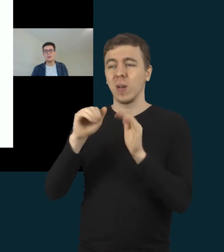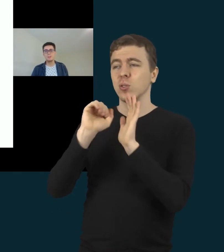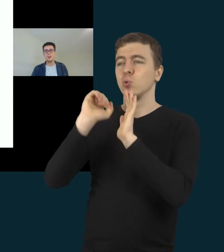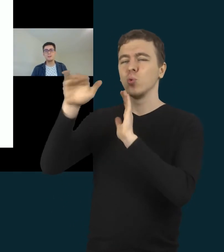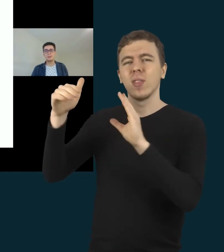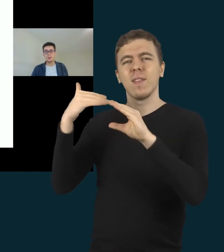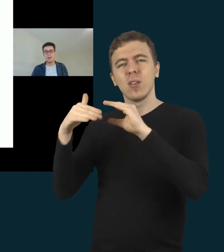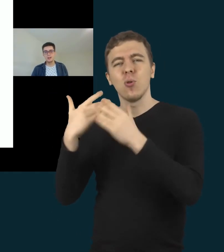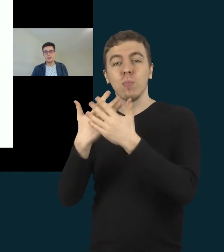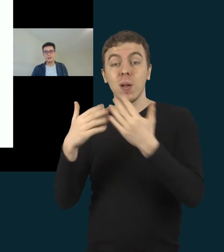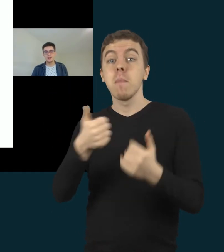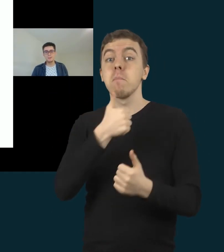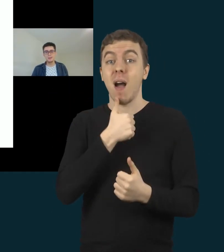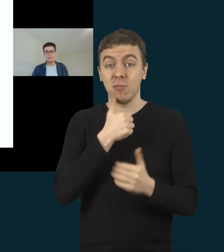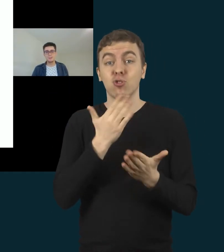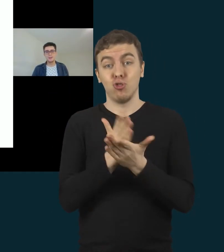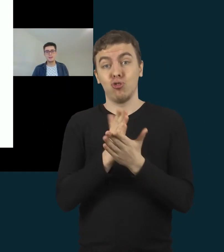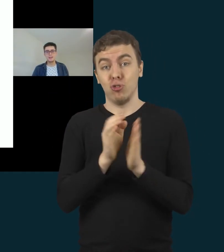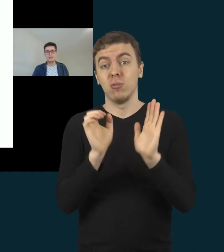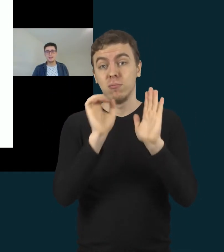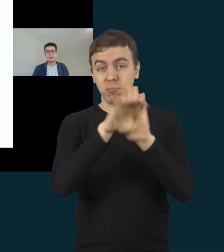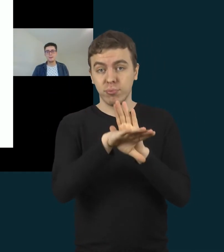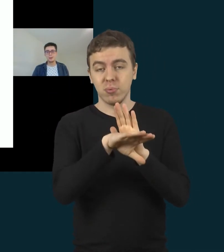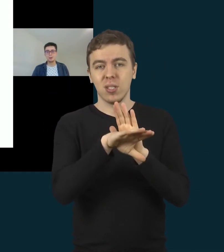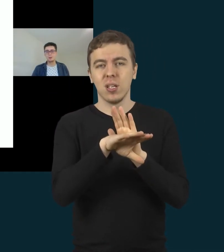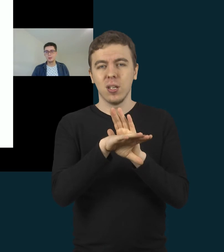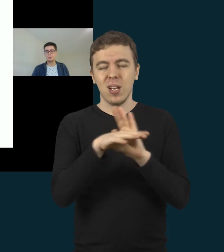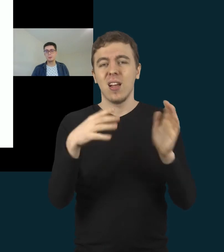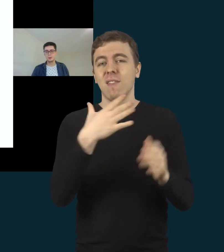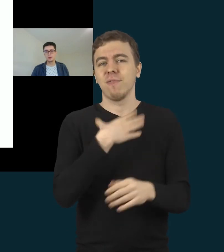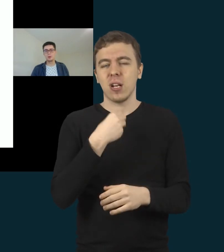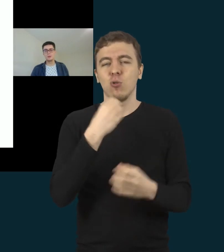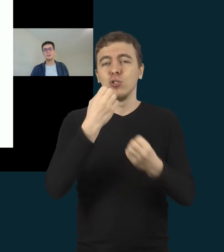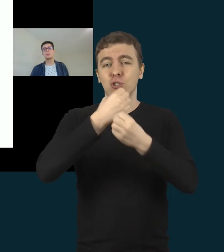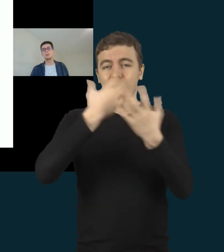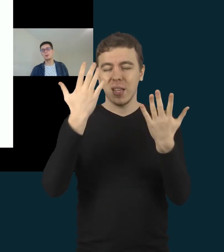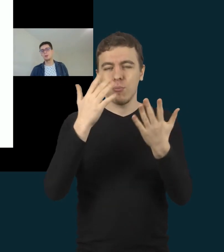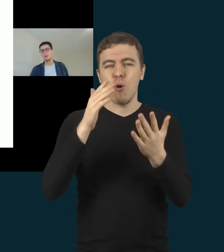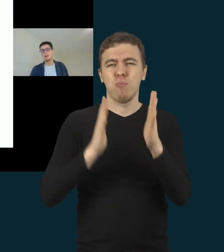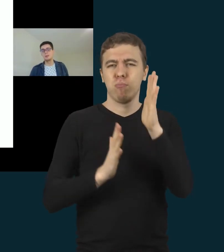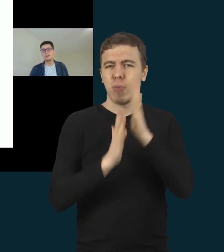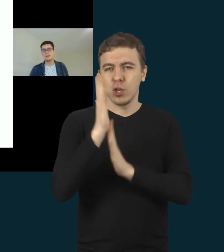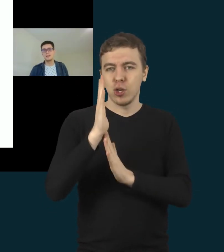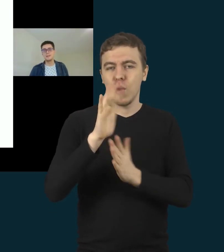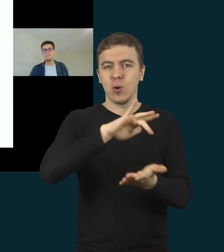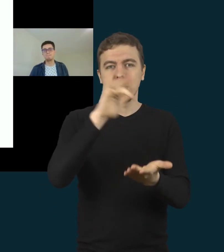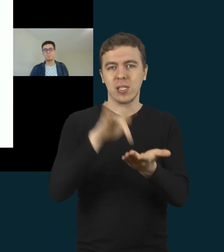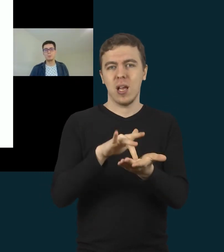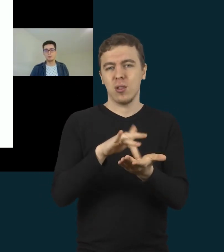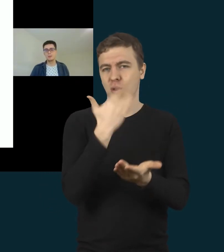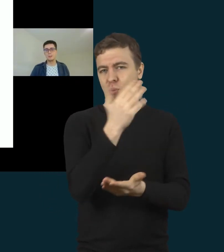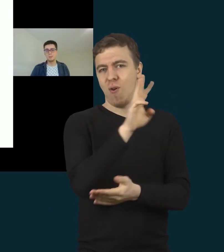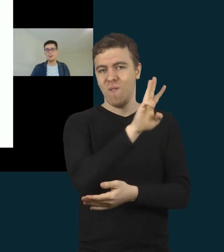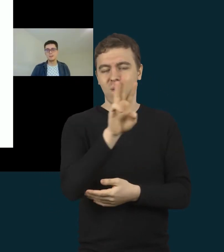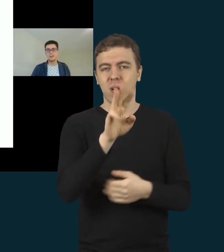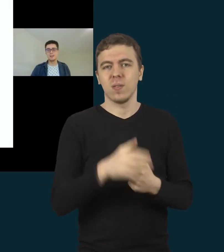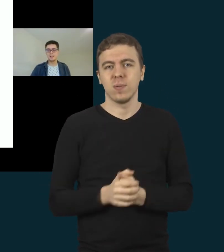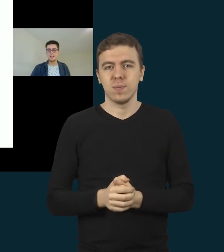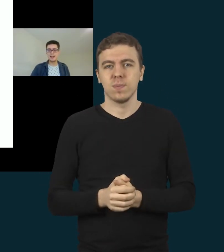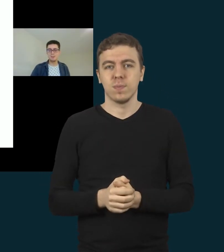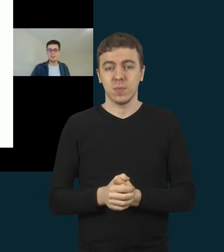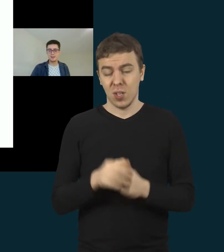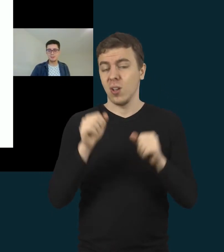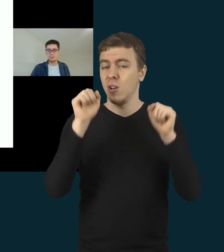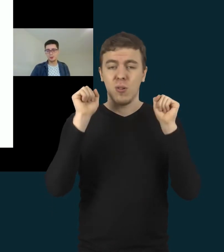pavyzdžiai yra patalpinti Vilniaus švietimo pažangos centro puslapyje. Tai irgi